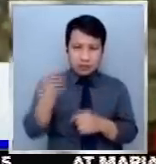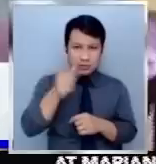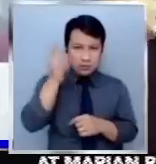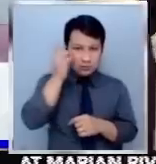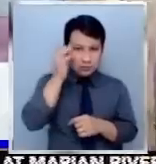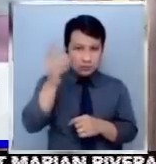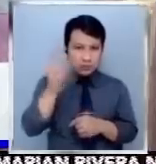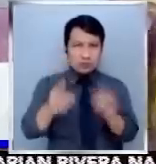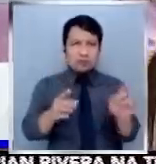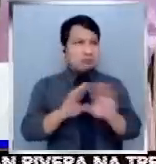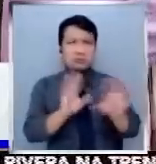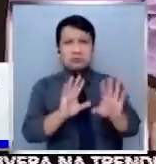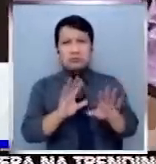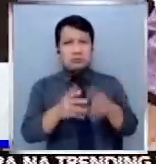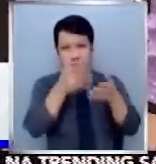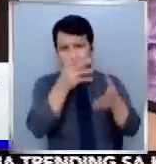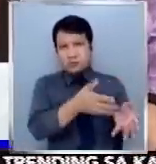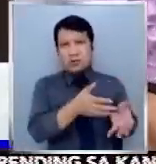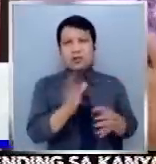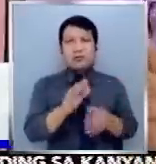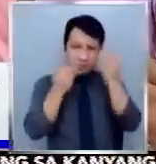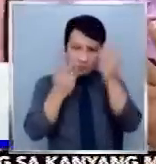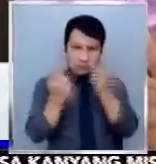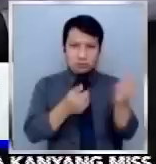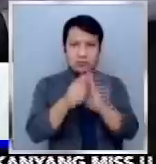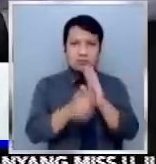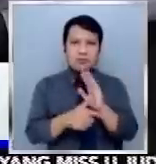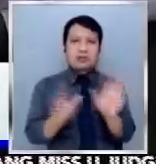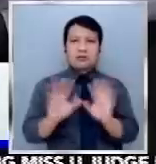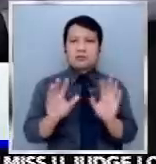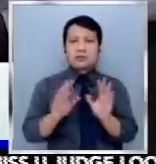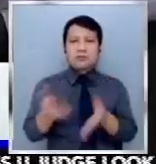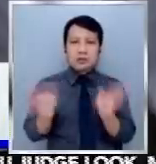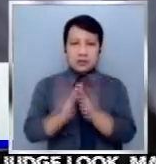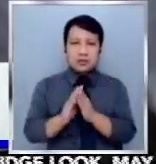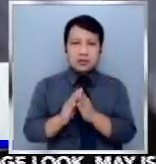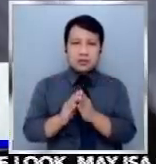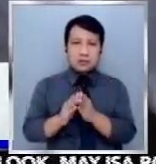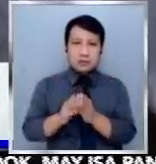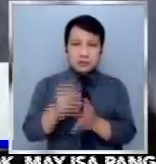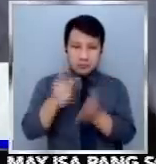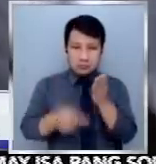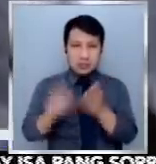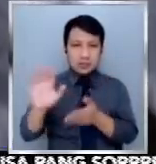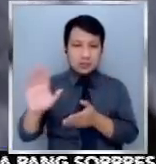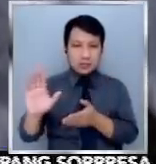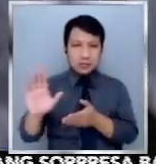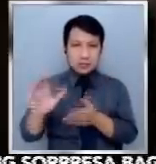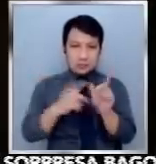ng dropping the ball. Sinunod lang daw nila ang batas kaya hindi rao umubra ang hinihinging presyo ng supplier para sa mga hiringgilya.